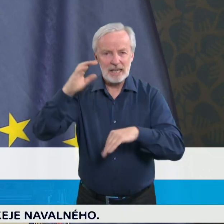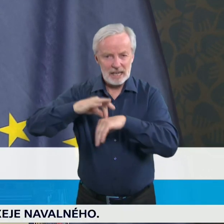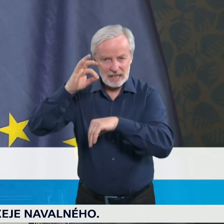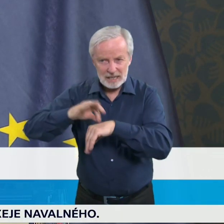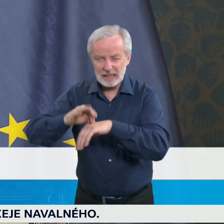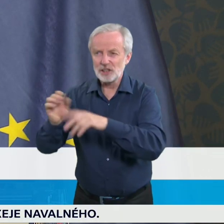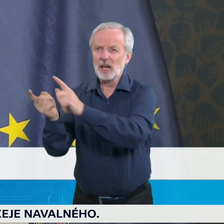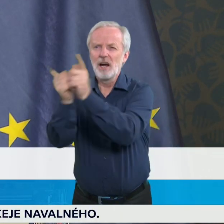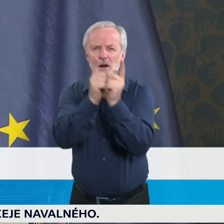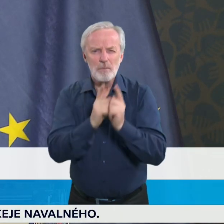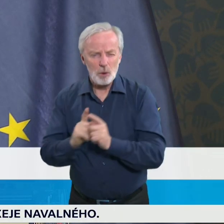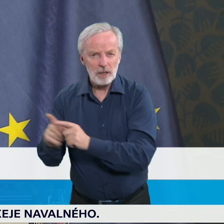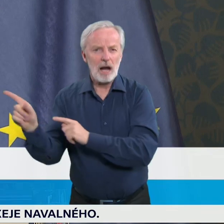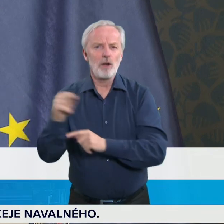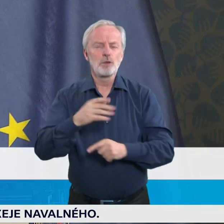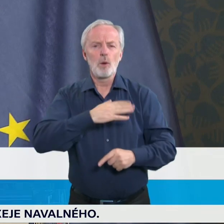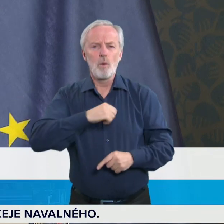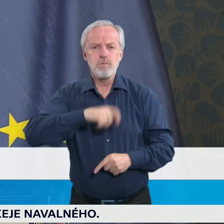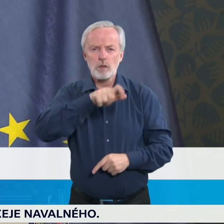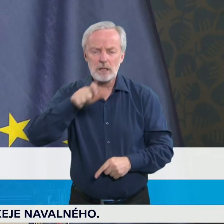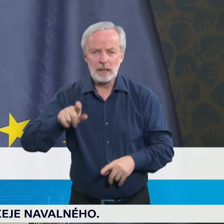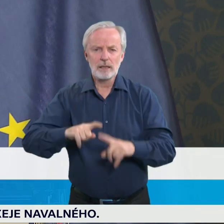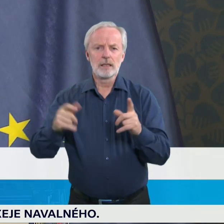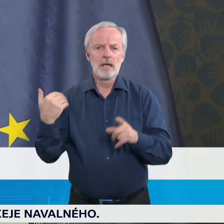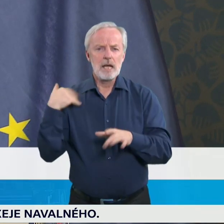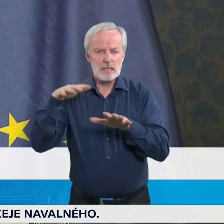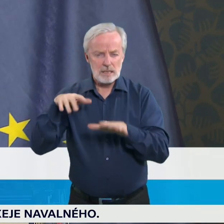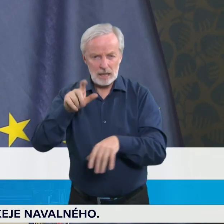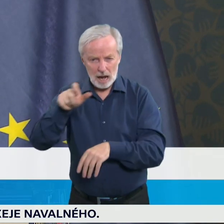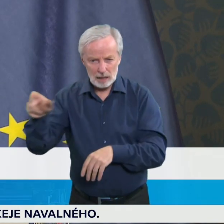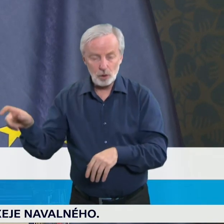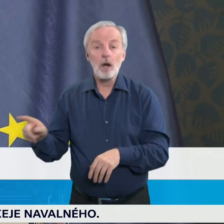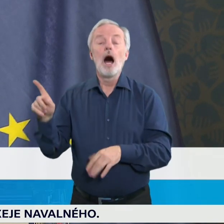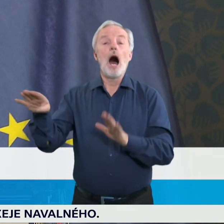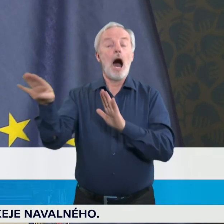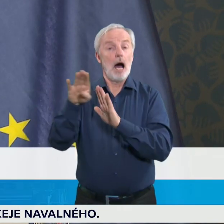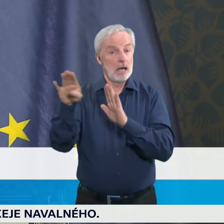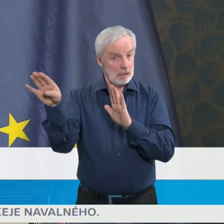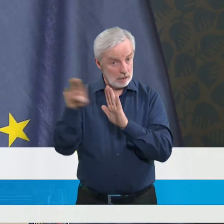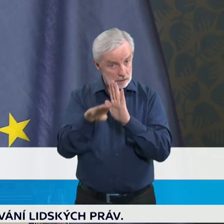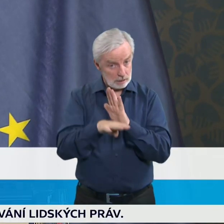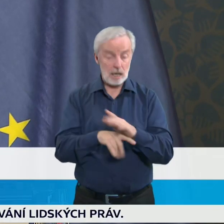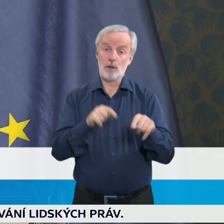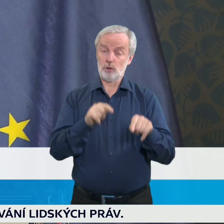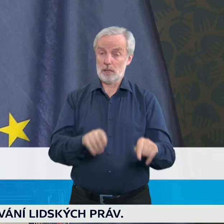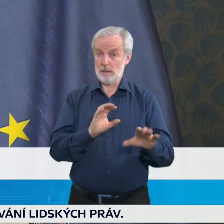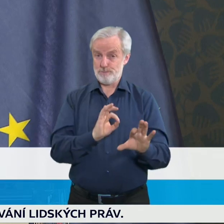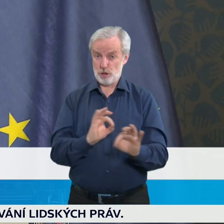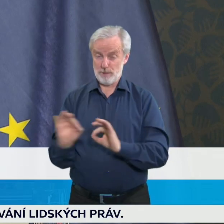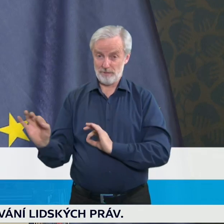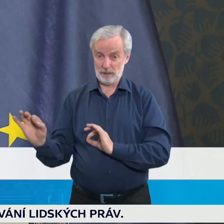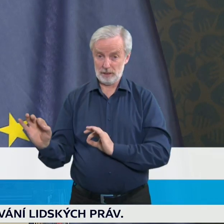poslanců a tento zákon v nějaké formě je stále na pořadu. Dnes snažíme se najít